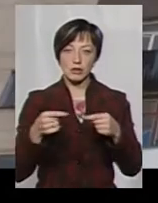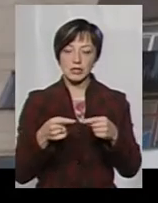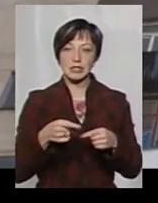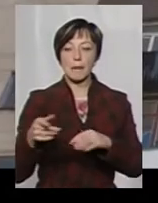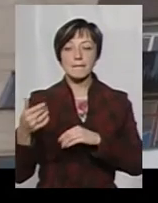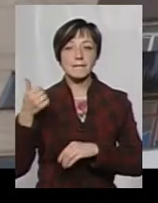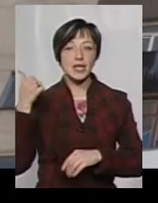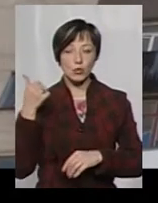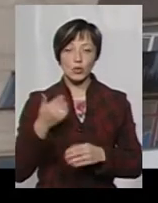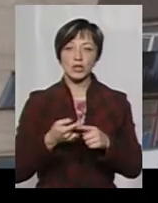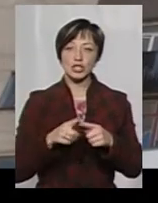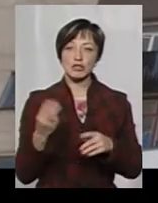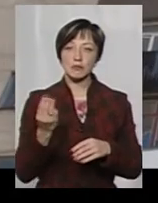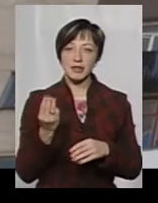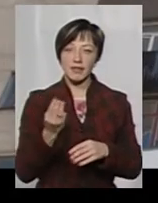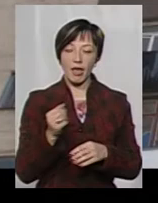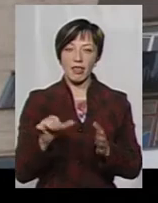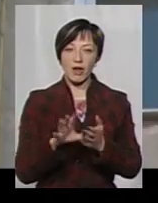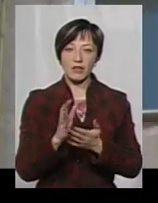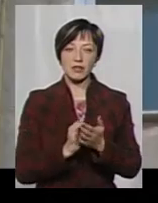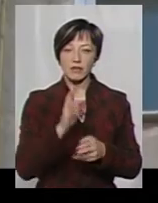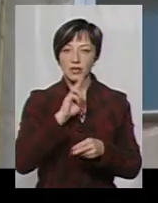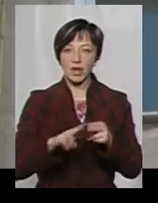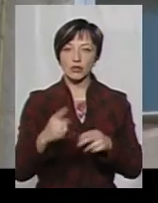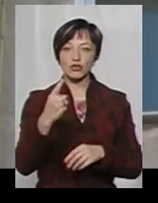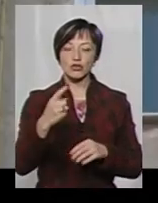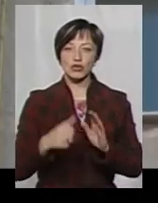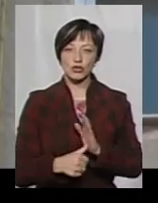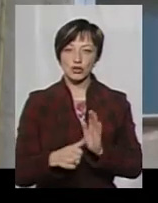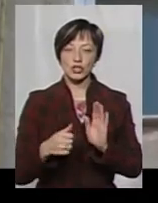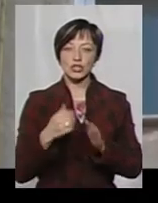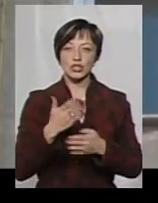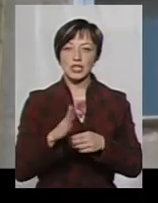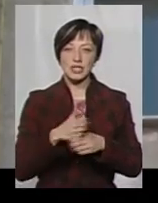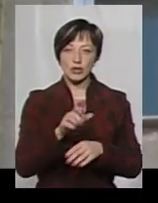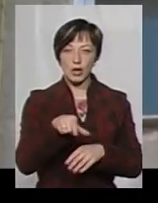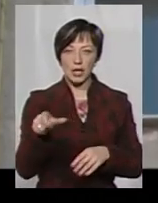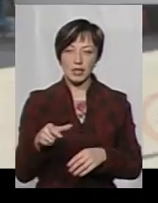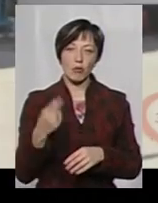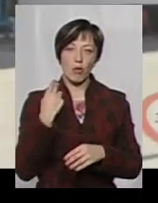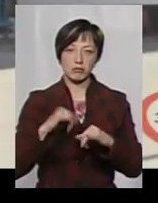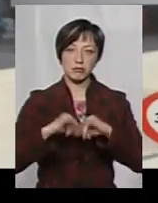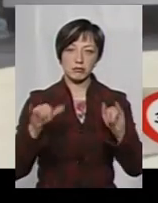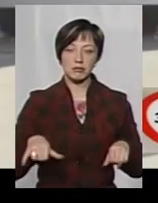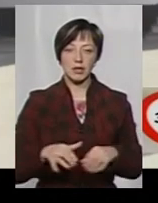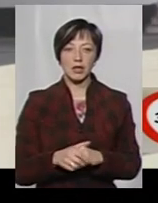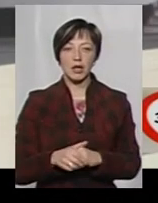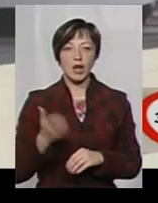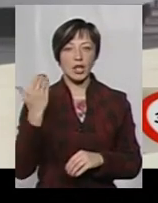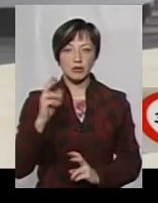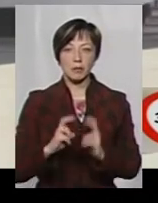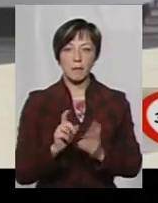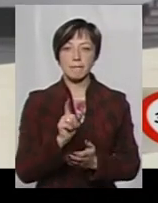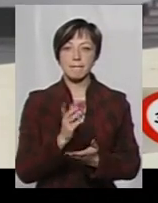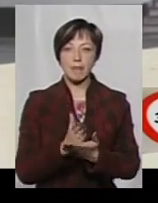За минулий опалювальний сезон «Шепетівка Енергоінвест» втратив шосту частину абонентів та наростив дебюторську заборгованість. «Раніше підприємство мало